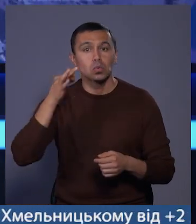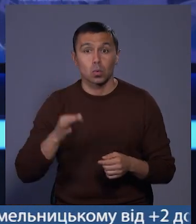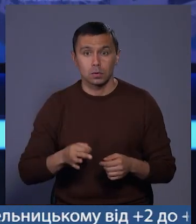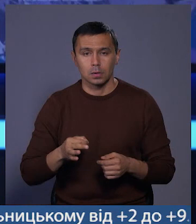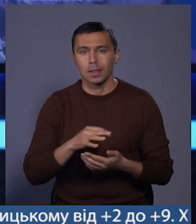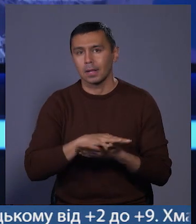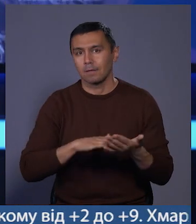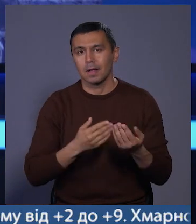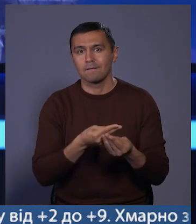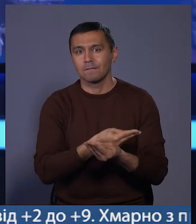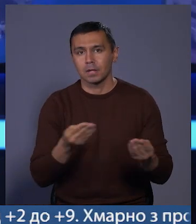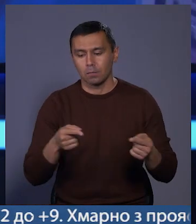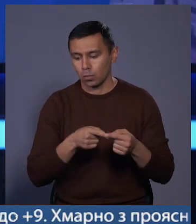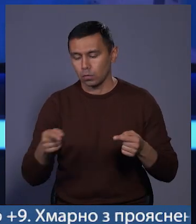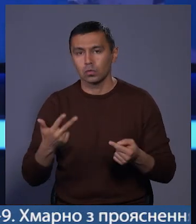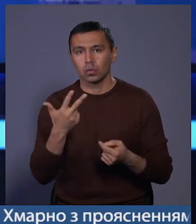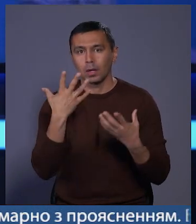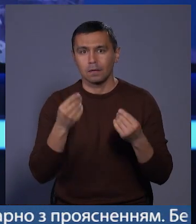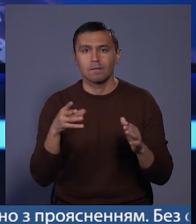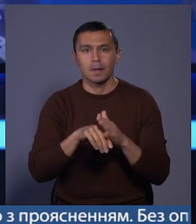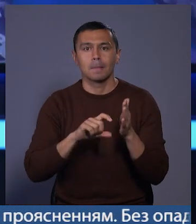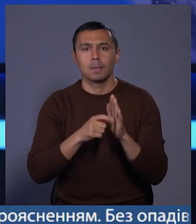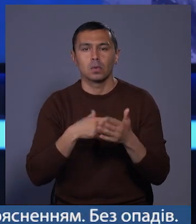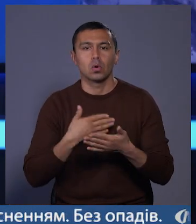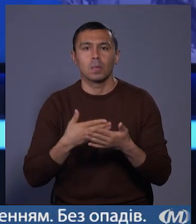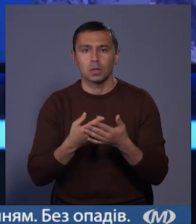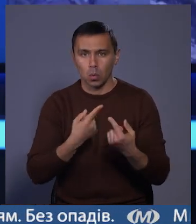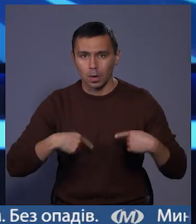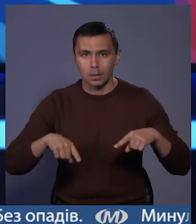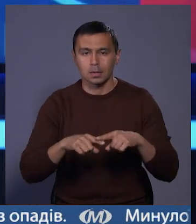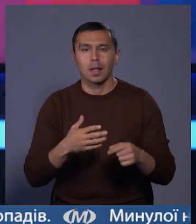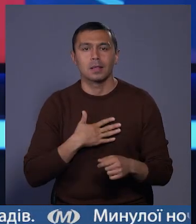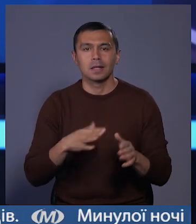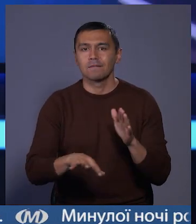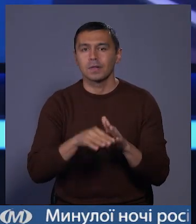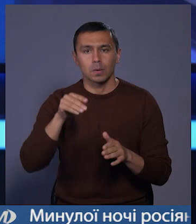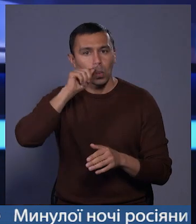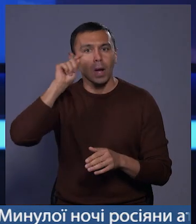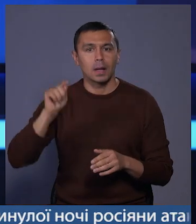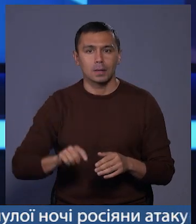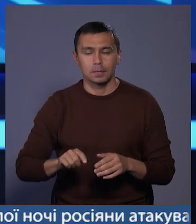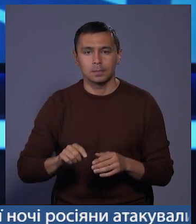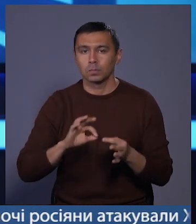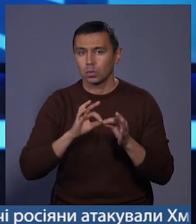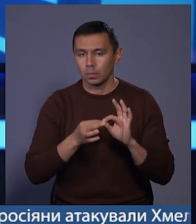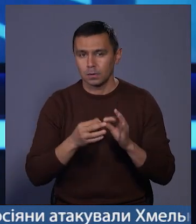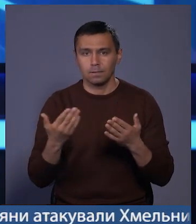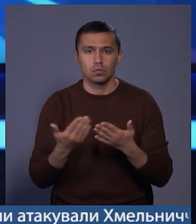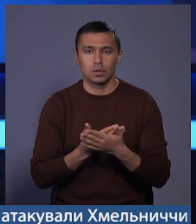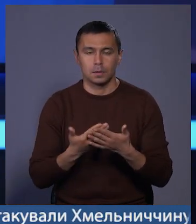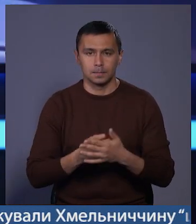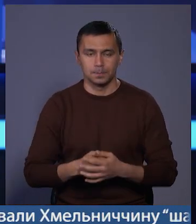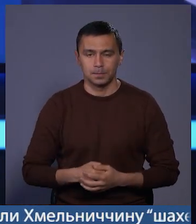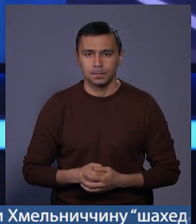Тривала видача впродовж трьох днів у приміщенні громадської організації «Наш вибір – Україна». Подробиці у сюжеті